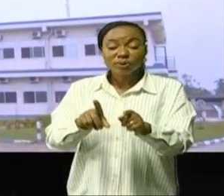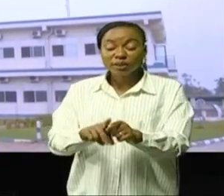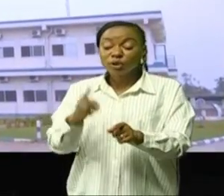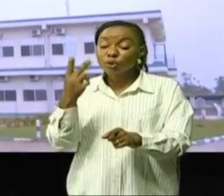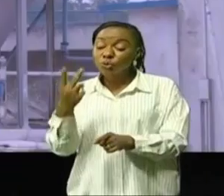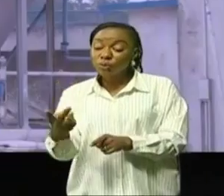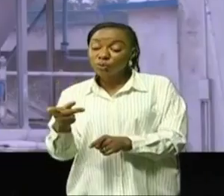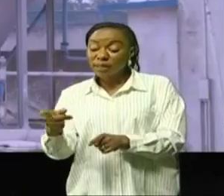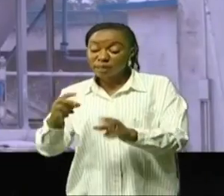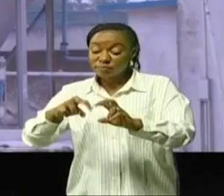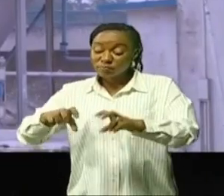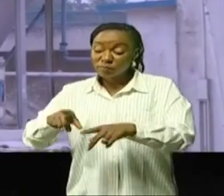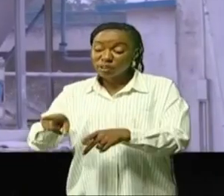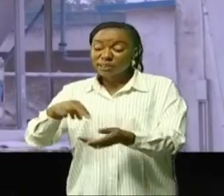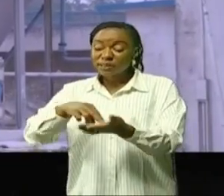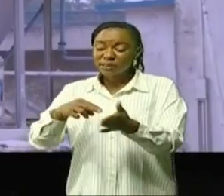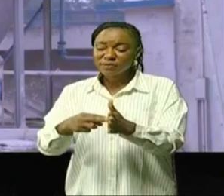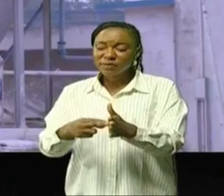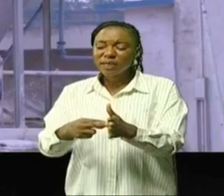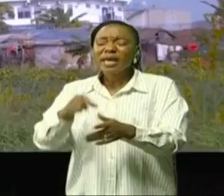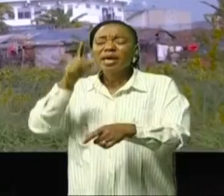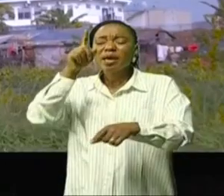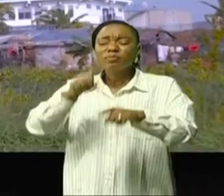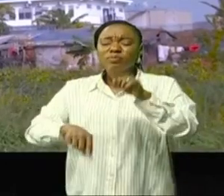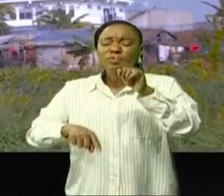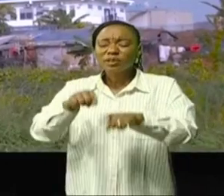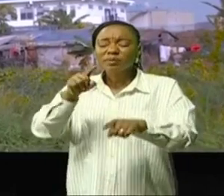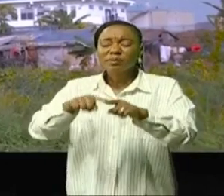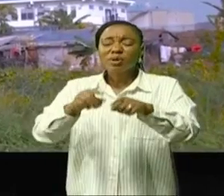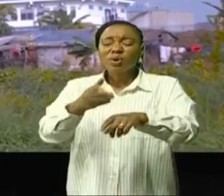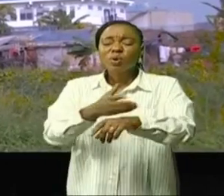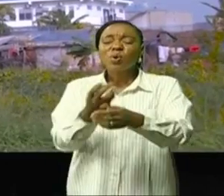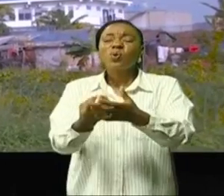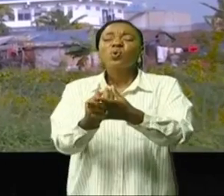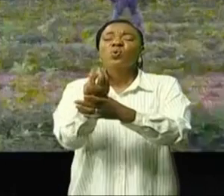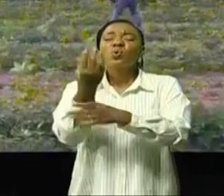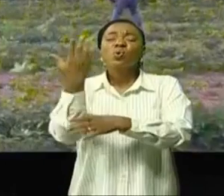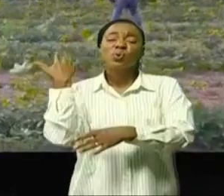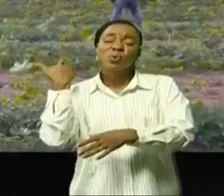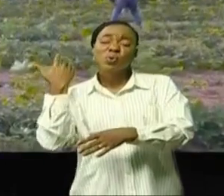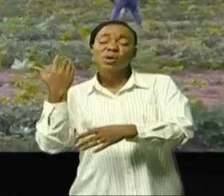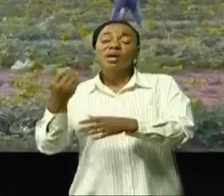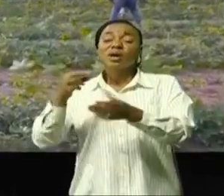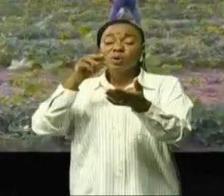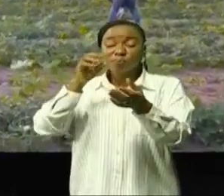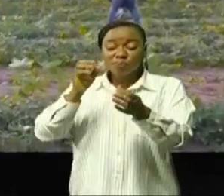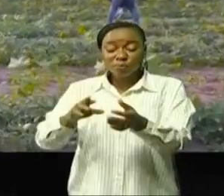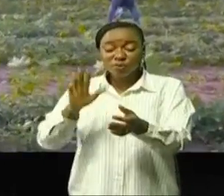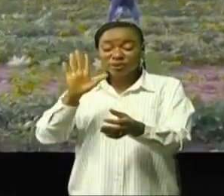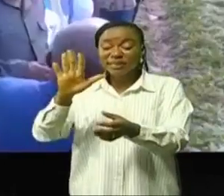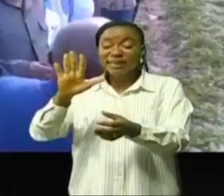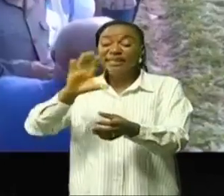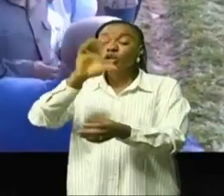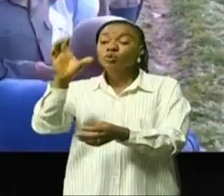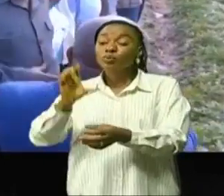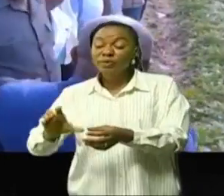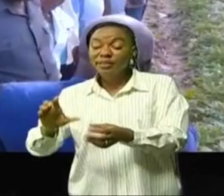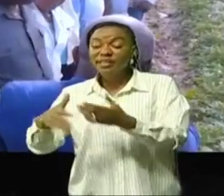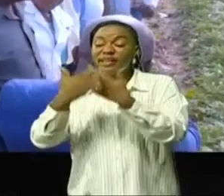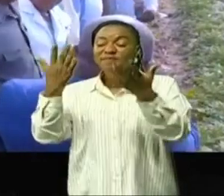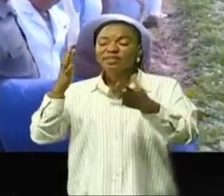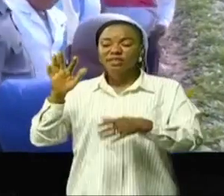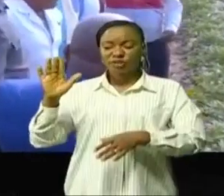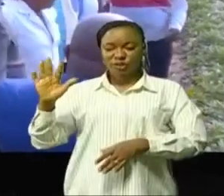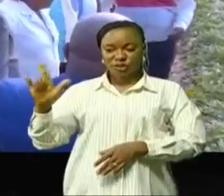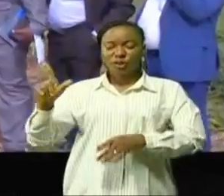pratiquement sur terre et l'usine n'arrive plus à produire la quantité d'eau brute nécessaire pour les cinq communes de la ville-province de Kinshasa